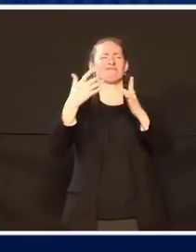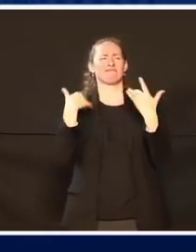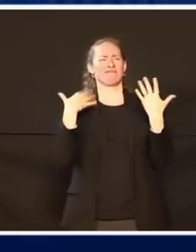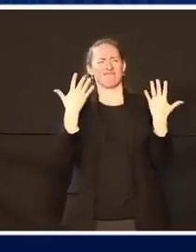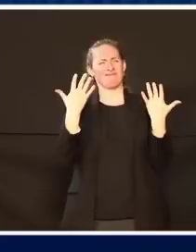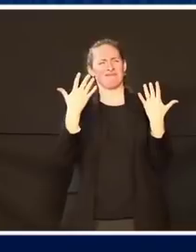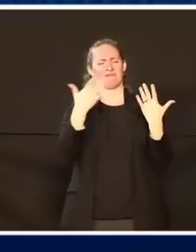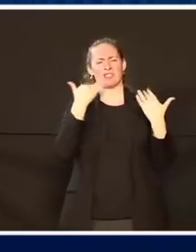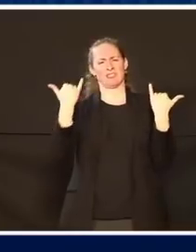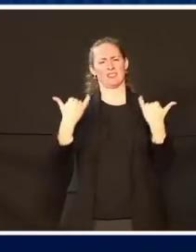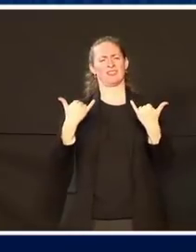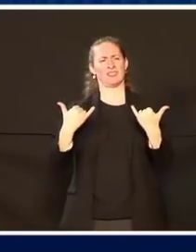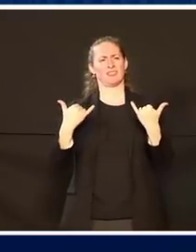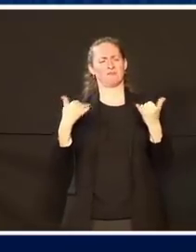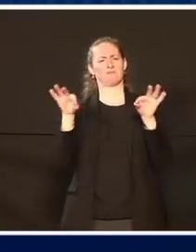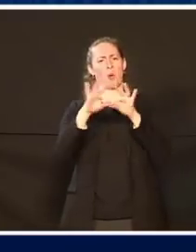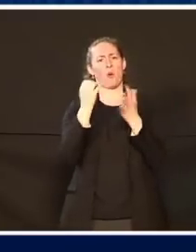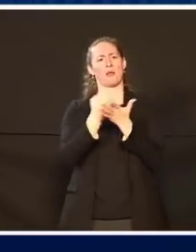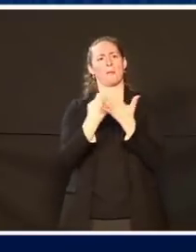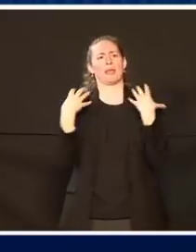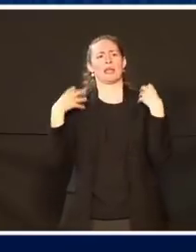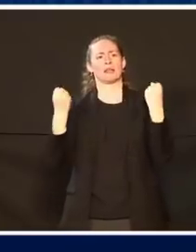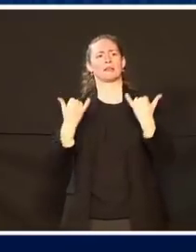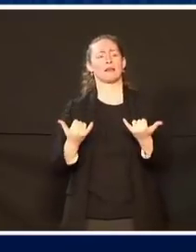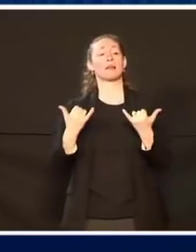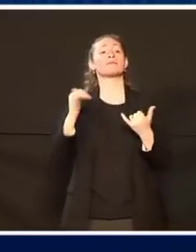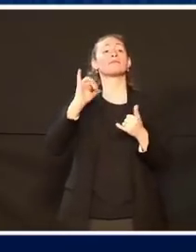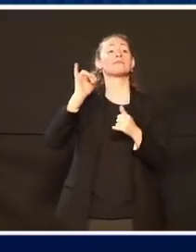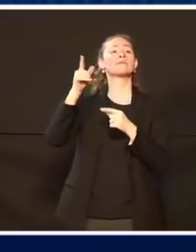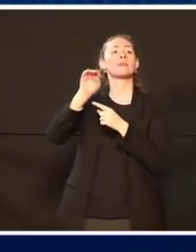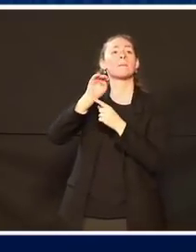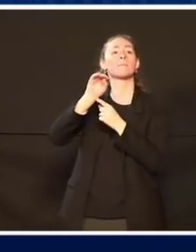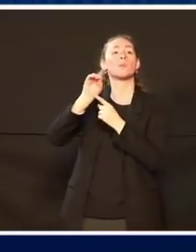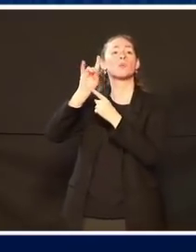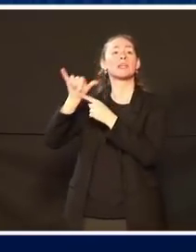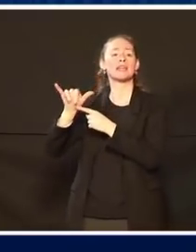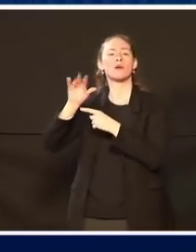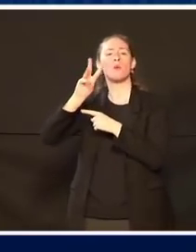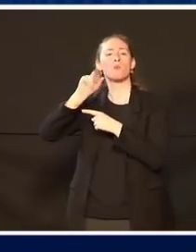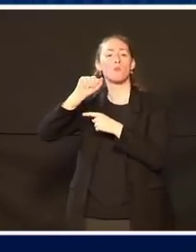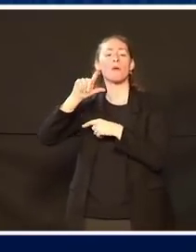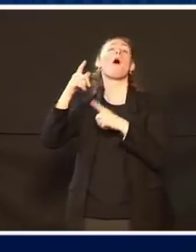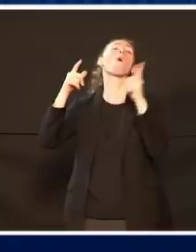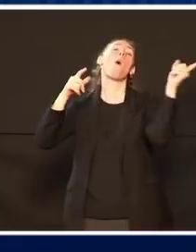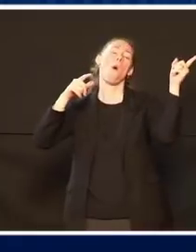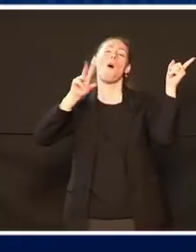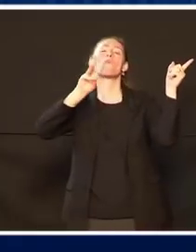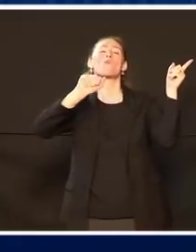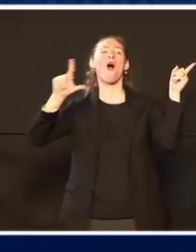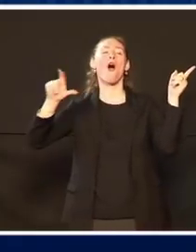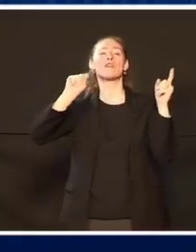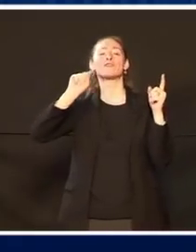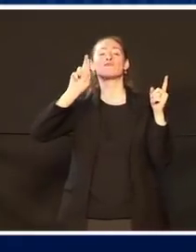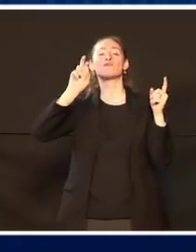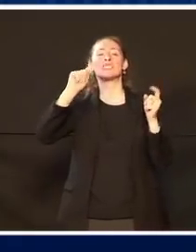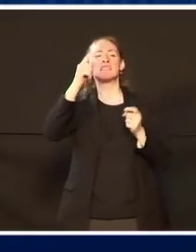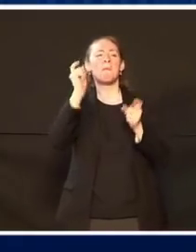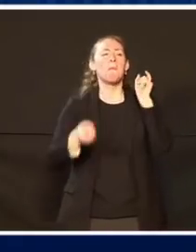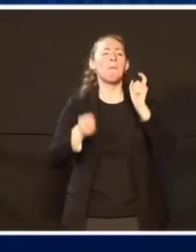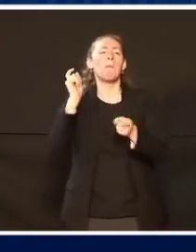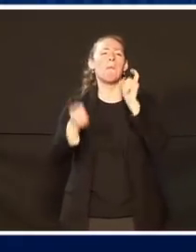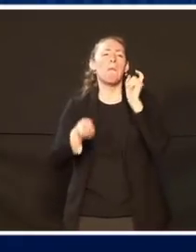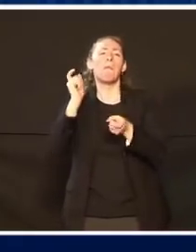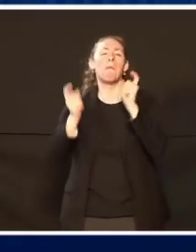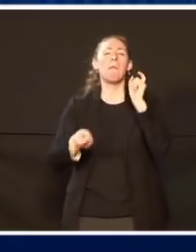Analyse von Firmen wie Moody's und Wall Street, das Brookings-Institut, die sagen alle, dass wir in die richtige Richtung gehen.